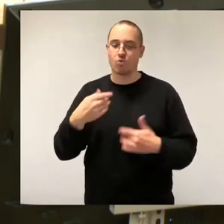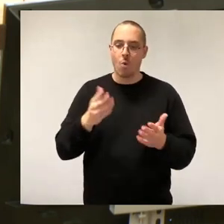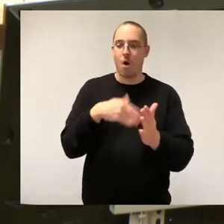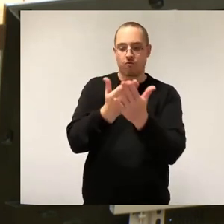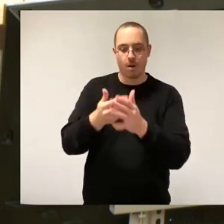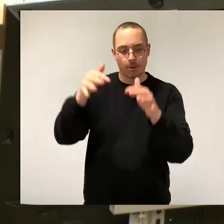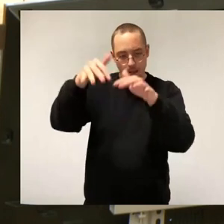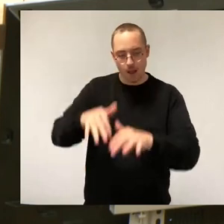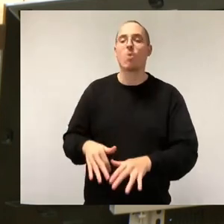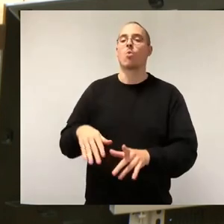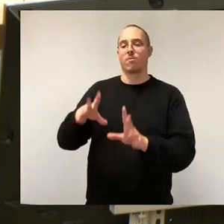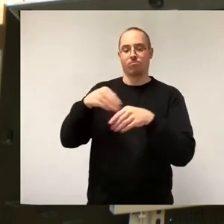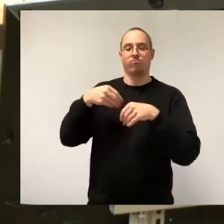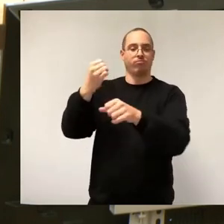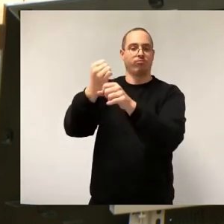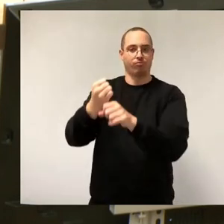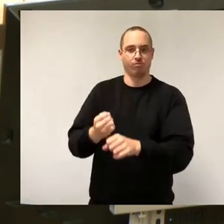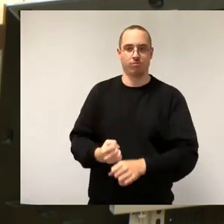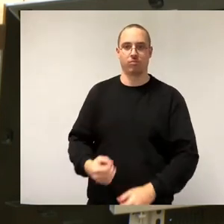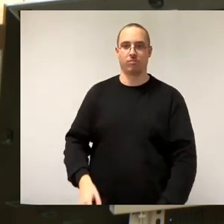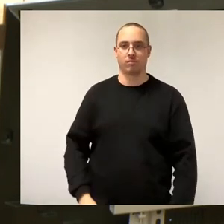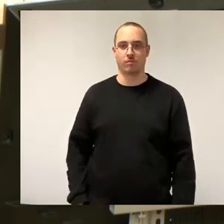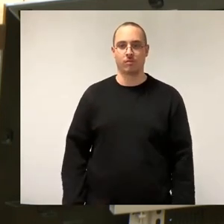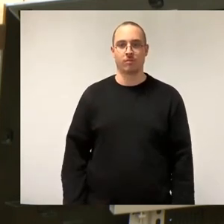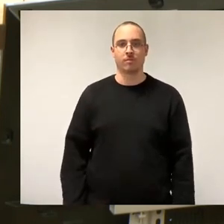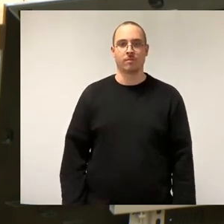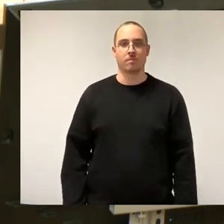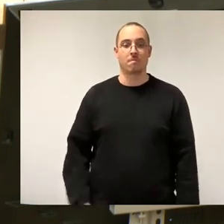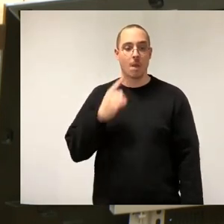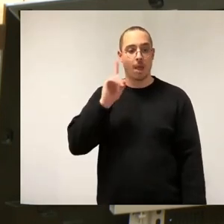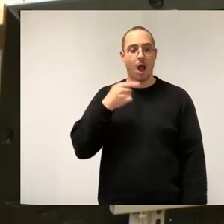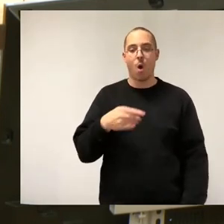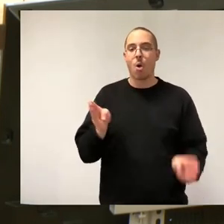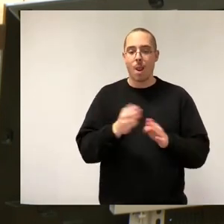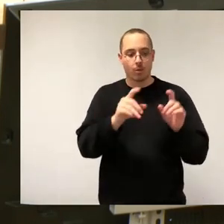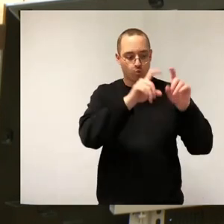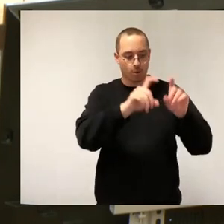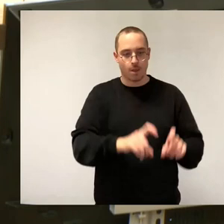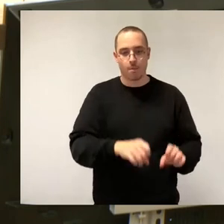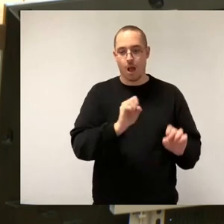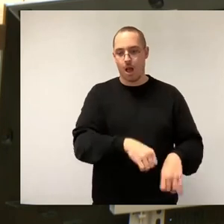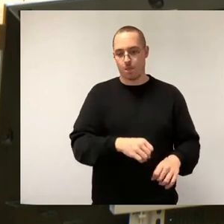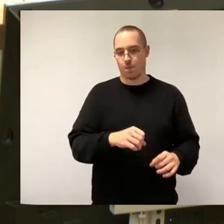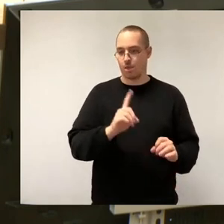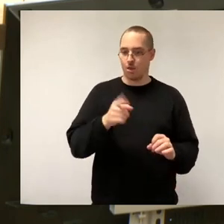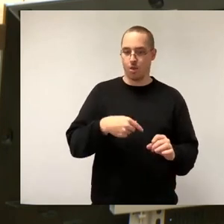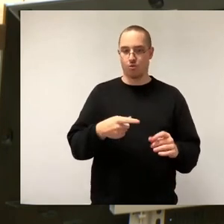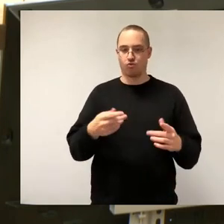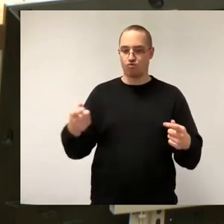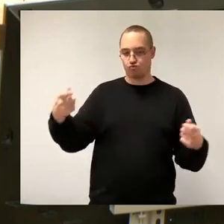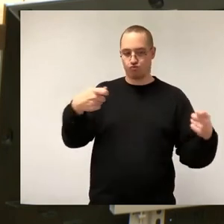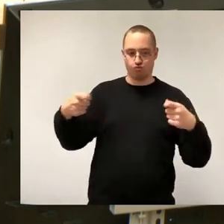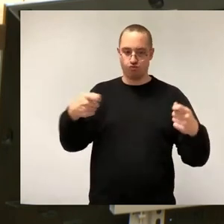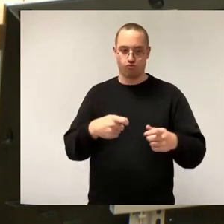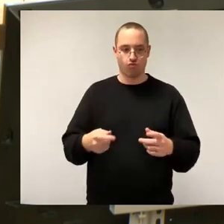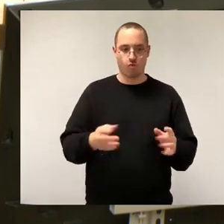kleineren Unternehmen werden Synergieeffekte aus dieser Ansiedlung schöpfen. Und wir werden auch diesen Unternehmen nicht aus dem Blick verlieren und stehen